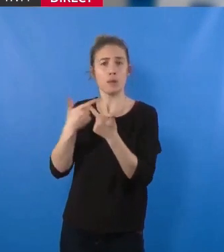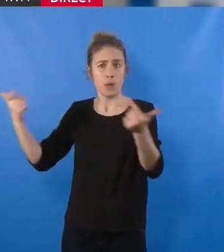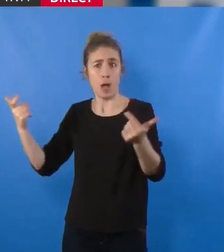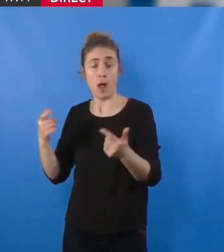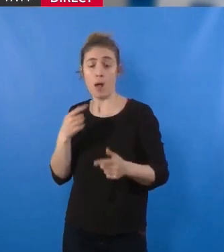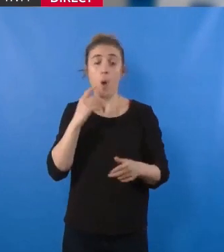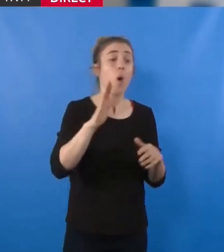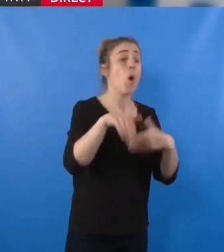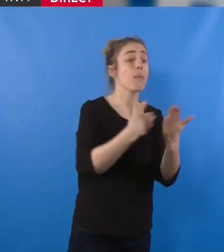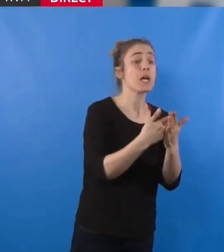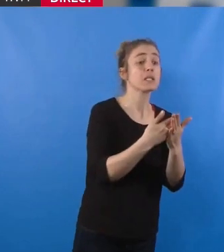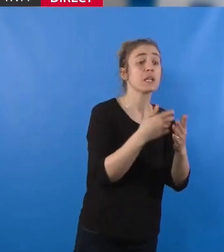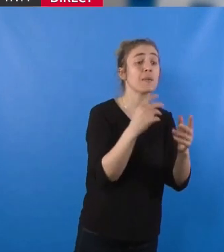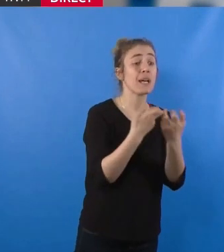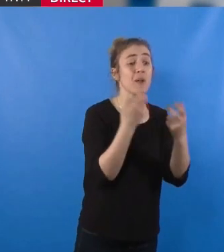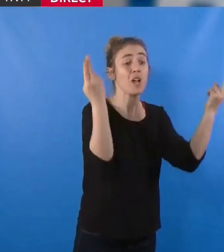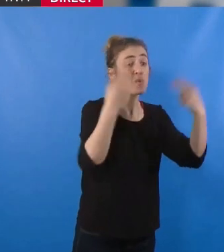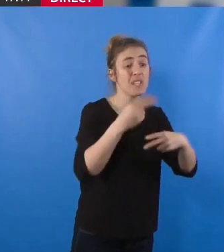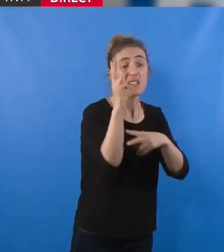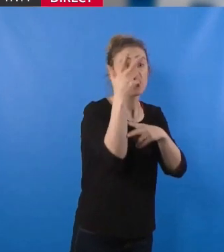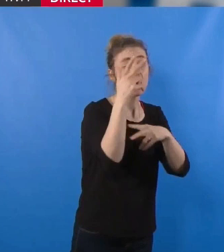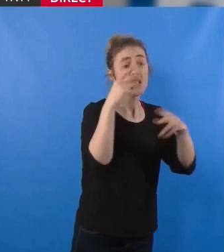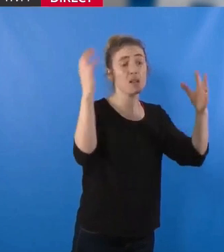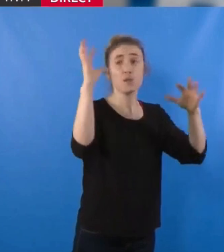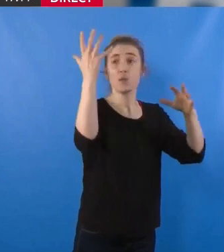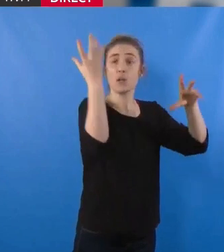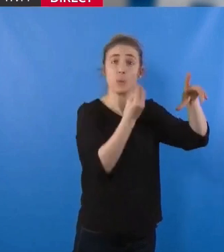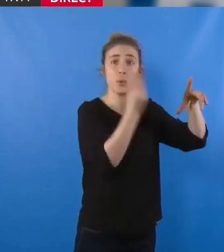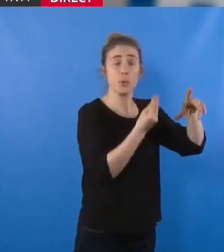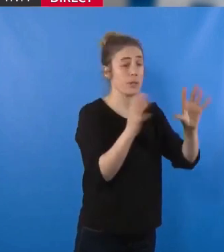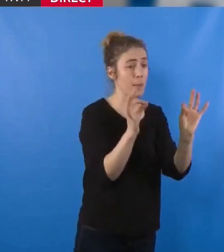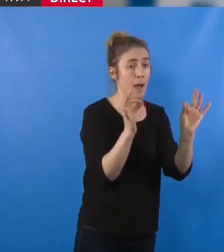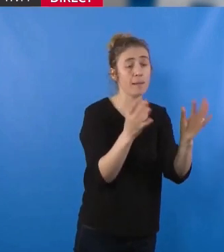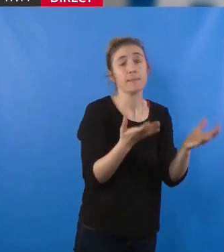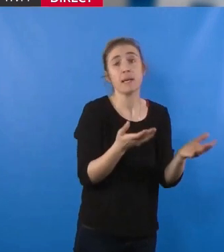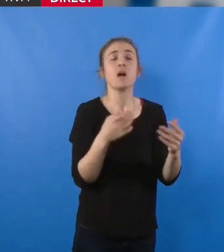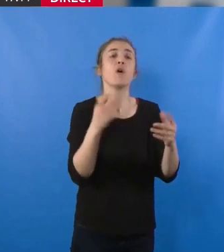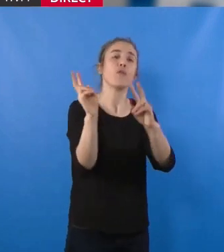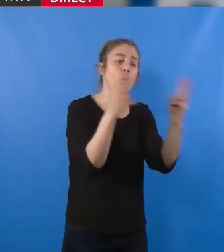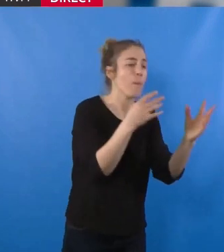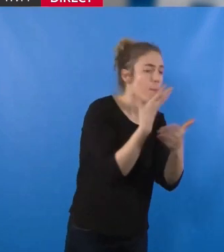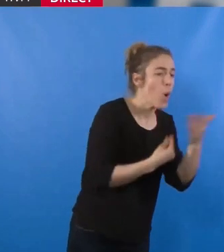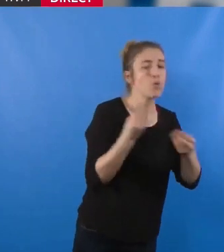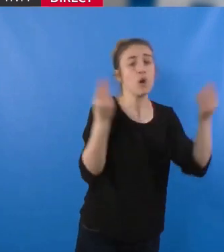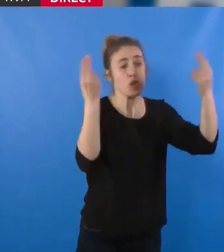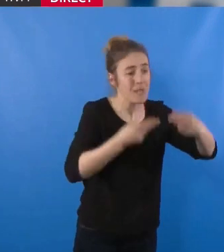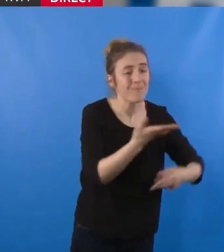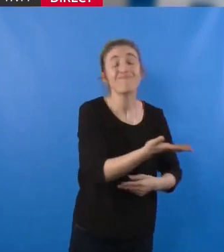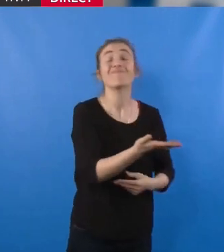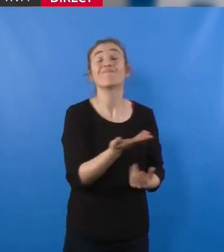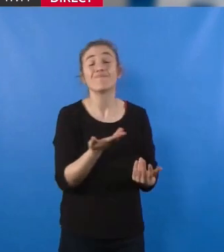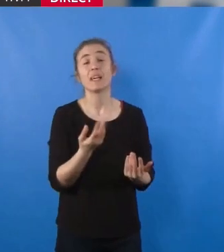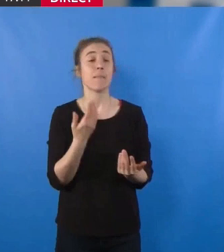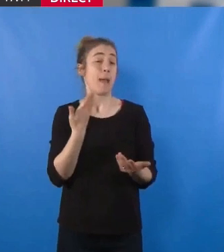production photovoltaïque la nuit, ou l'absence de production éolienne par manque de vent, et ce sera toujours le cas